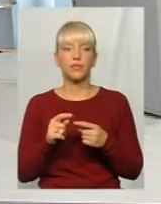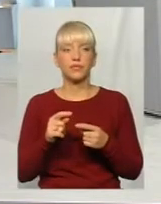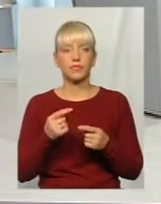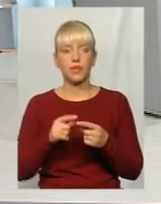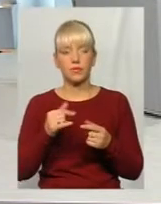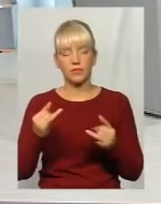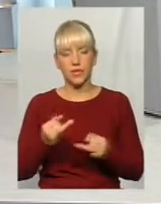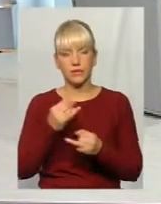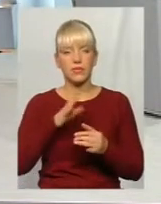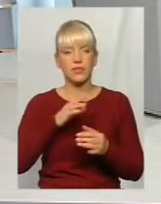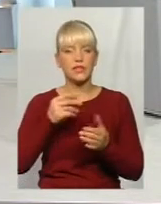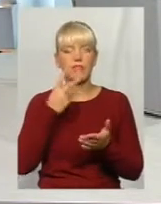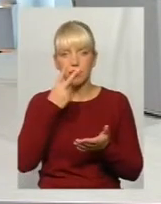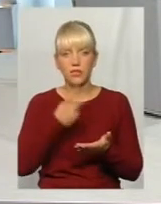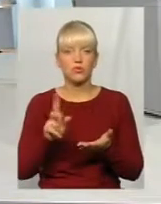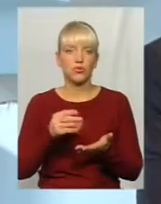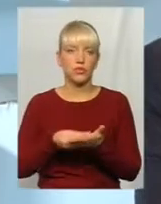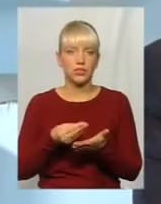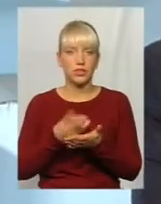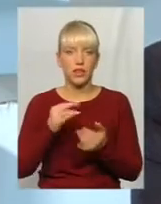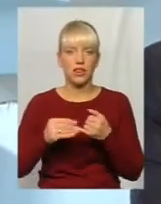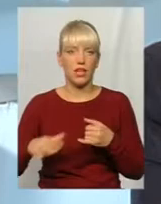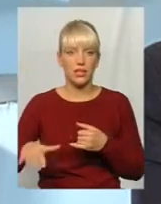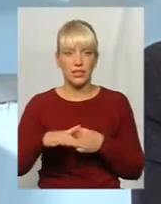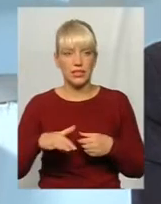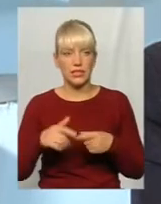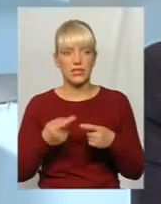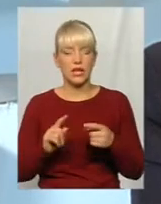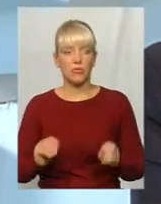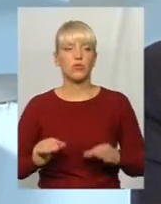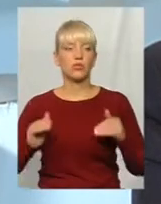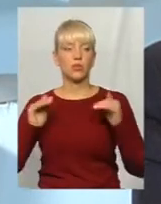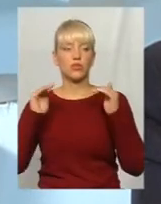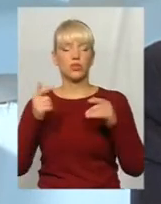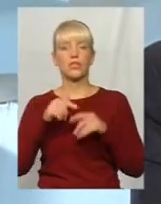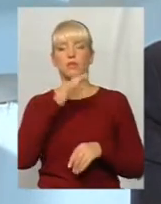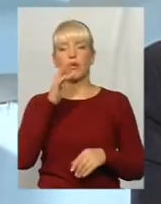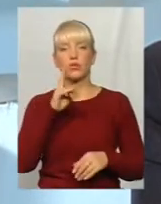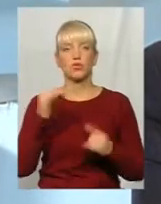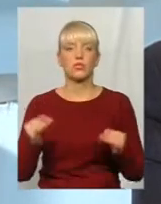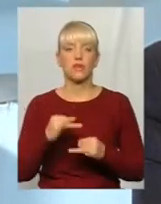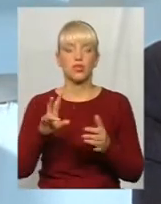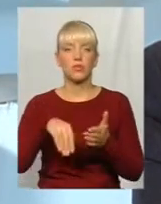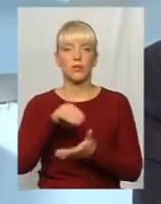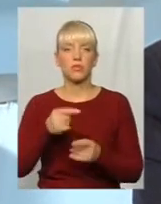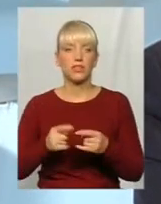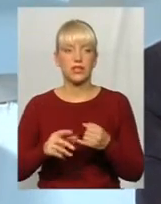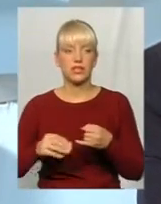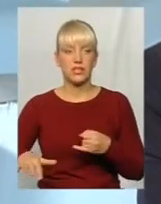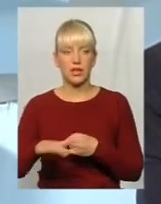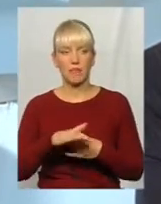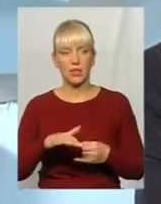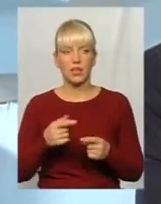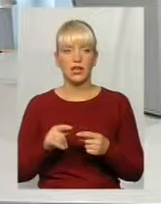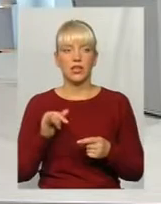участь зацікавлені сторони не лише Хмельницького, а можливо, хтось зацікавлений придбані якихось земельні ділянки, реалізації якогось інвестиційного проєкту в місті Хмельницькому з